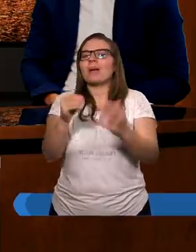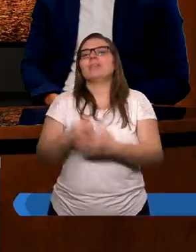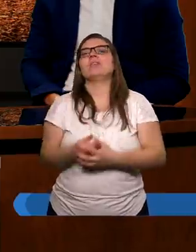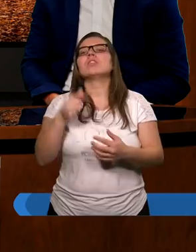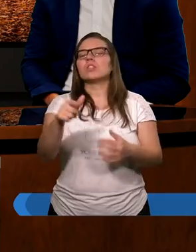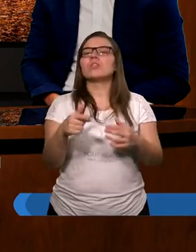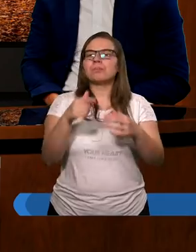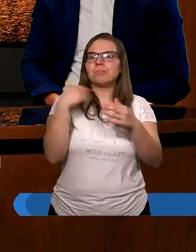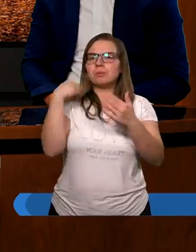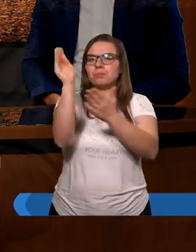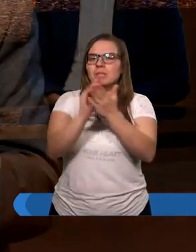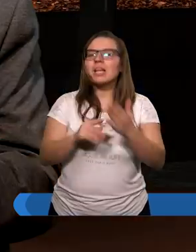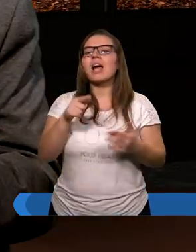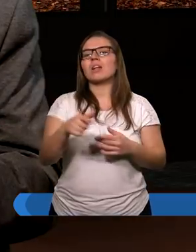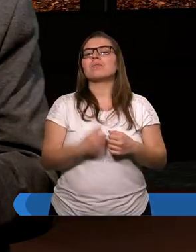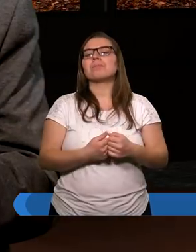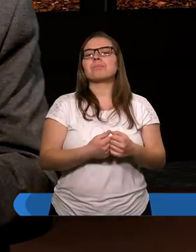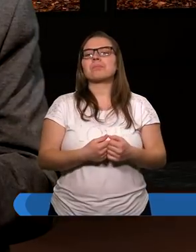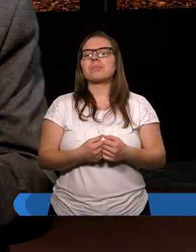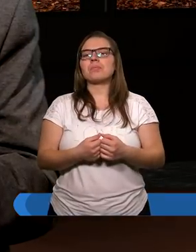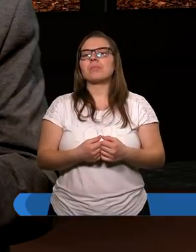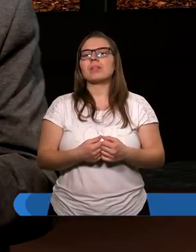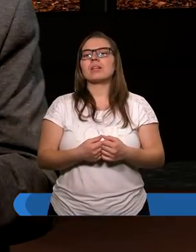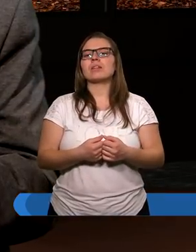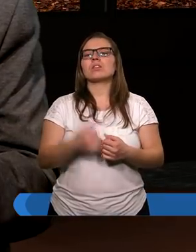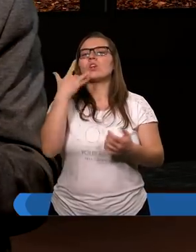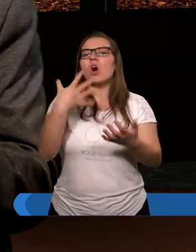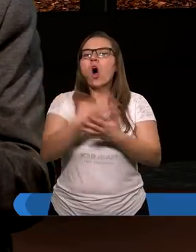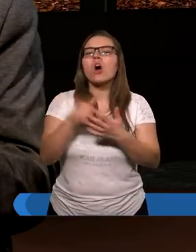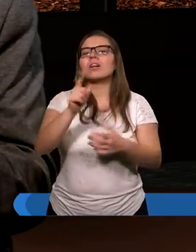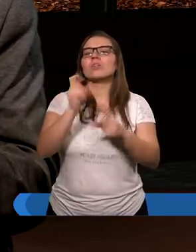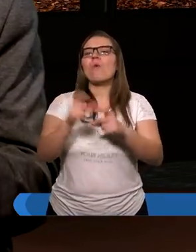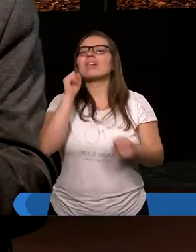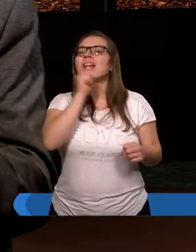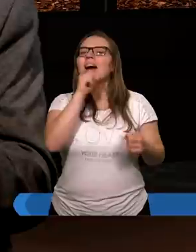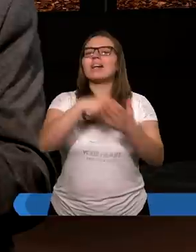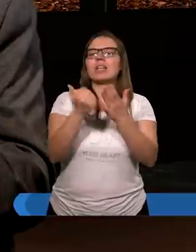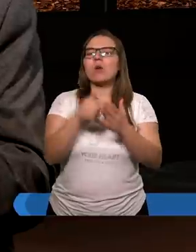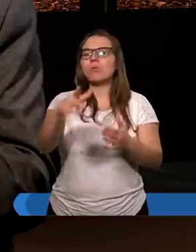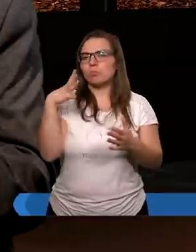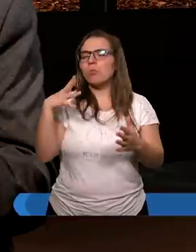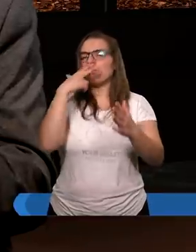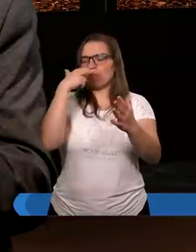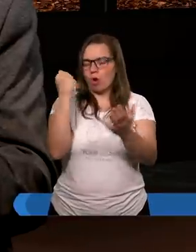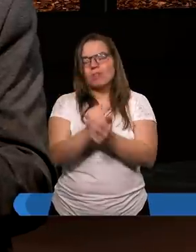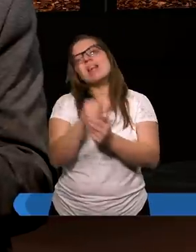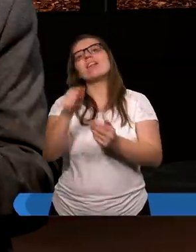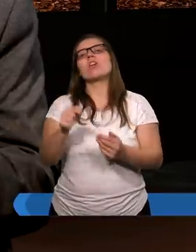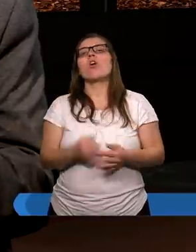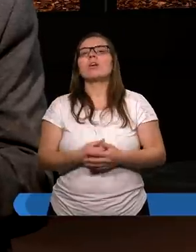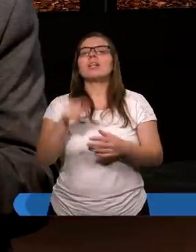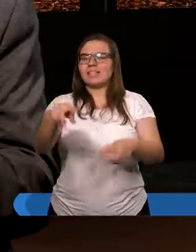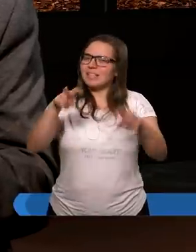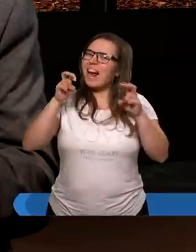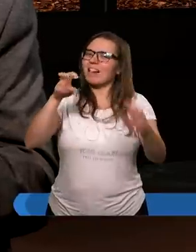większość ksiąg, korzystali z ksiąg Starego Testamentu, gdzie to było podkreślane, bardzo mocno